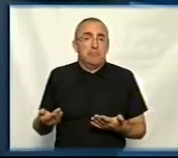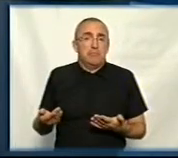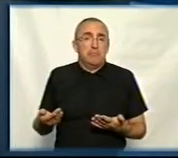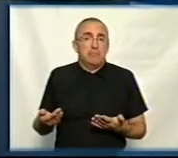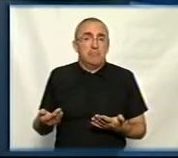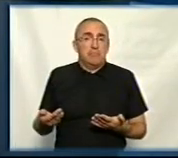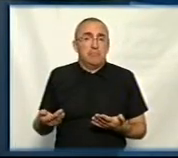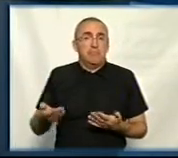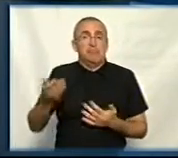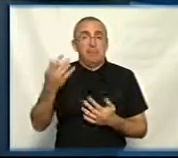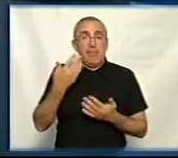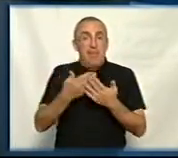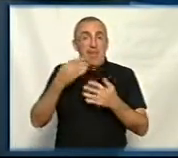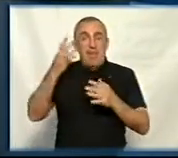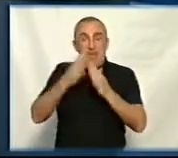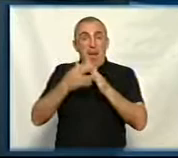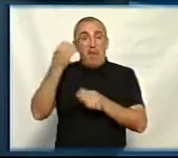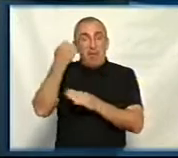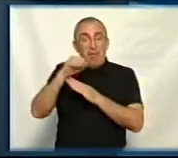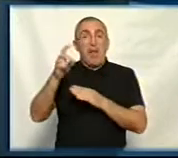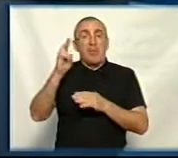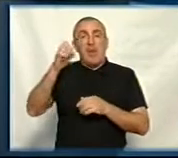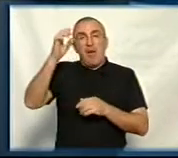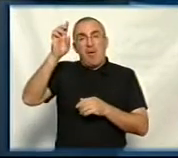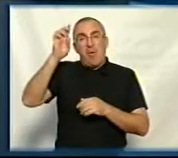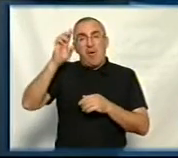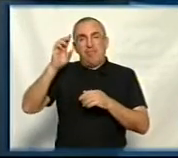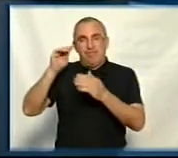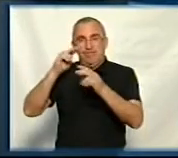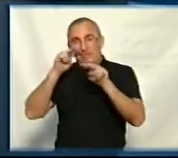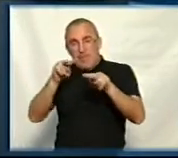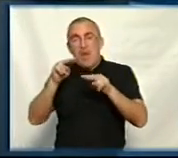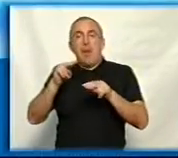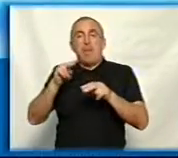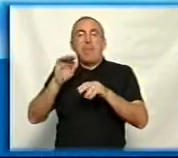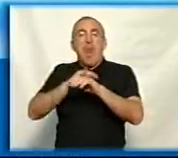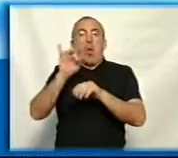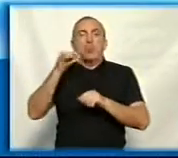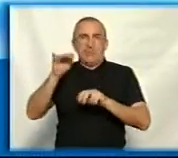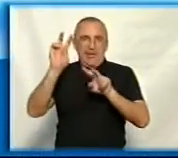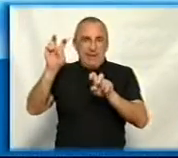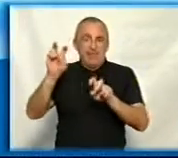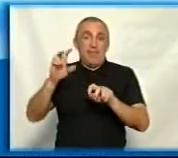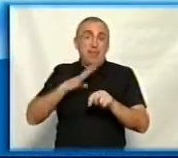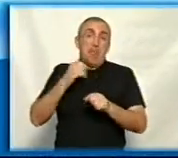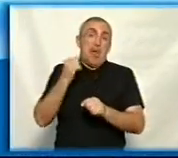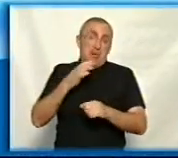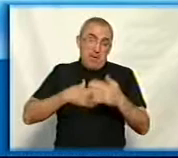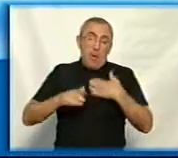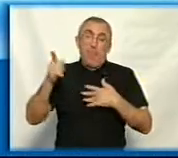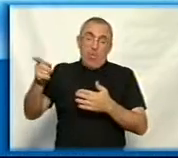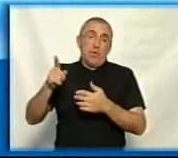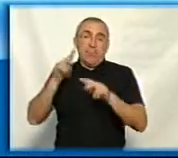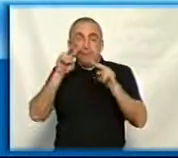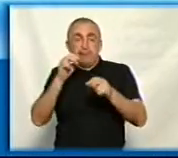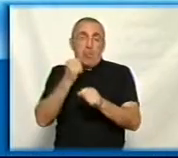Тут, дивіться, взагалі, от парк перемоги, наприклад, він на балансі в КП «Благоустрій». Взагалі, то це вони мали би виконувати ці роботи, і ми були б раді, якби, справді, вони